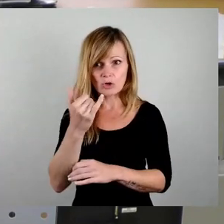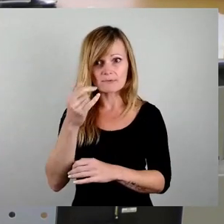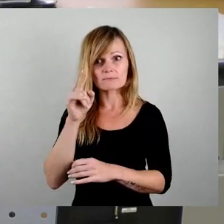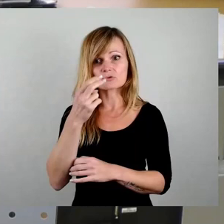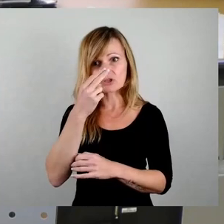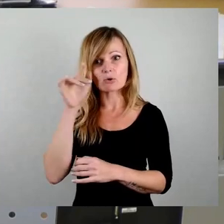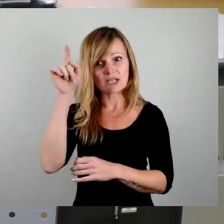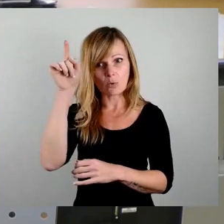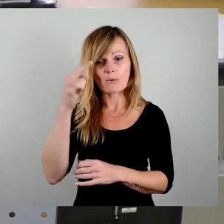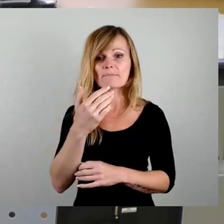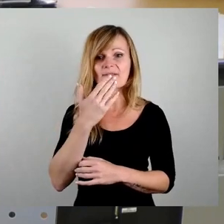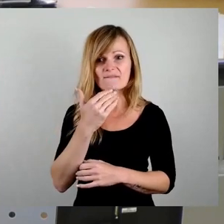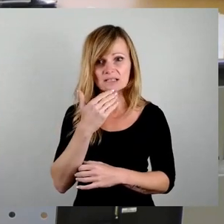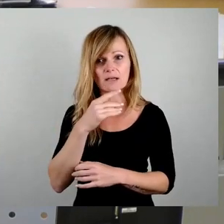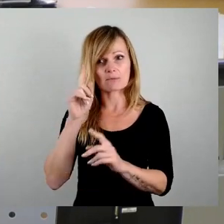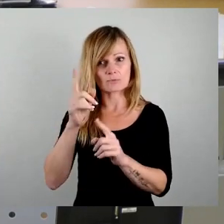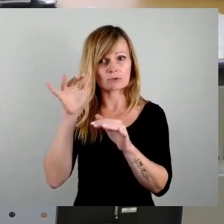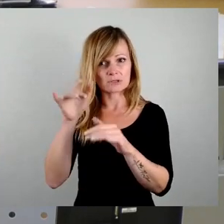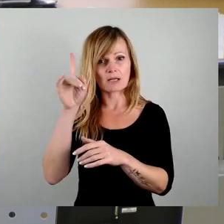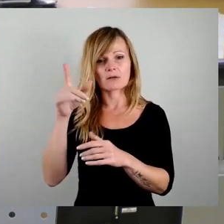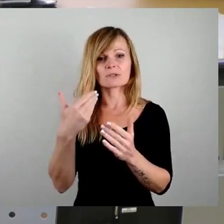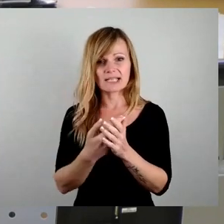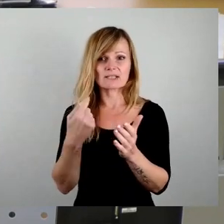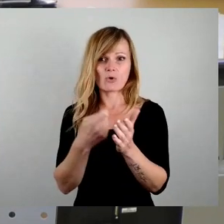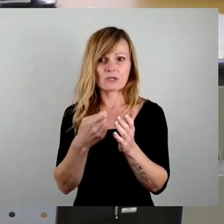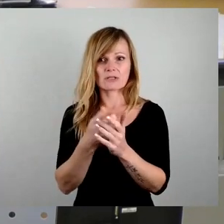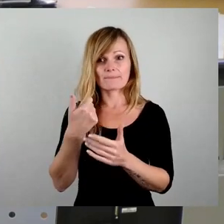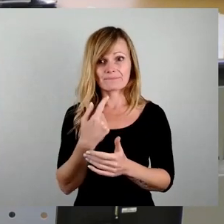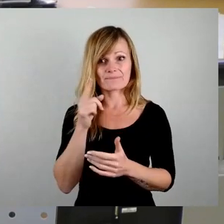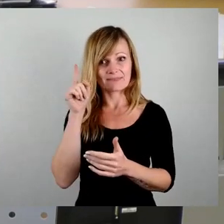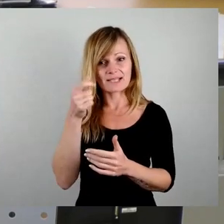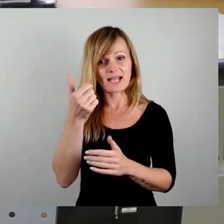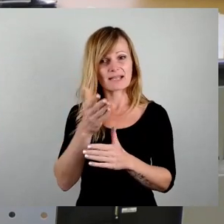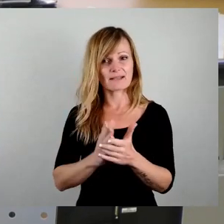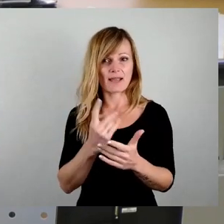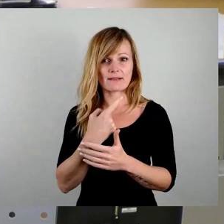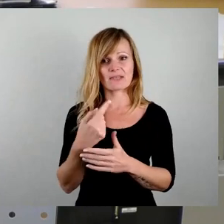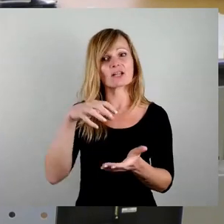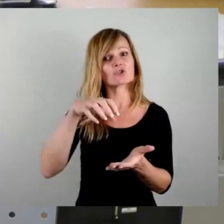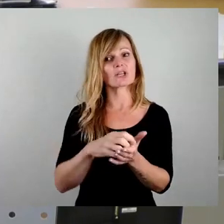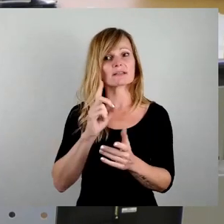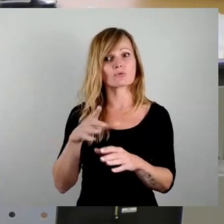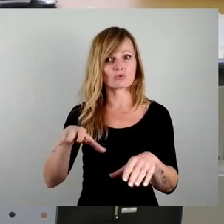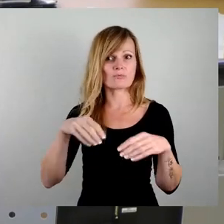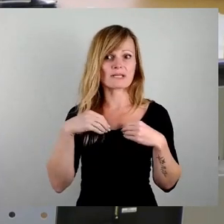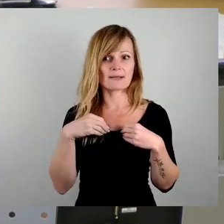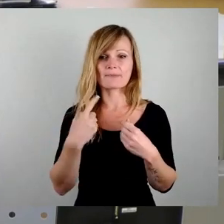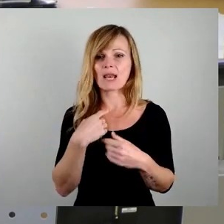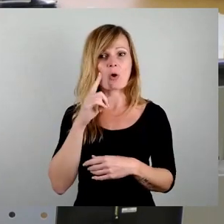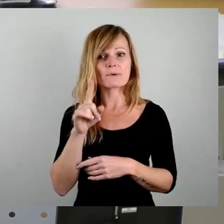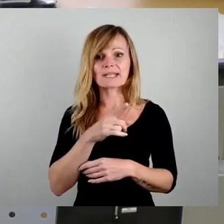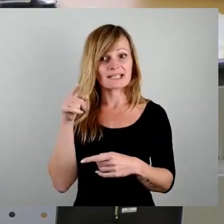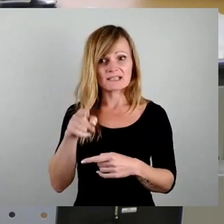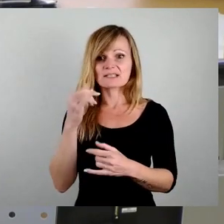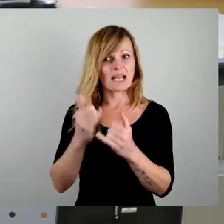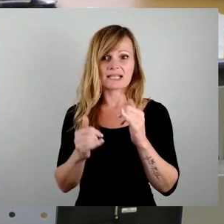gibt. Und das kostet halt. Und das ist ein Teil, den wir als Stadt tragen müssen. Und ich glaube, das wird nicht der letzte, die letzte Million sein, die wir